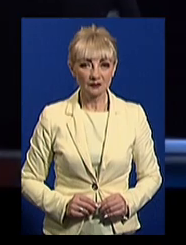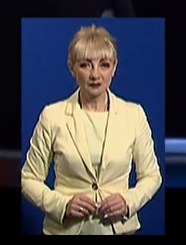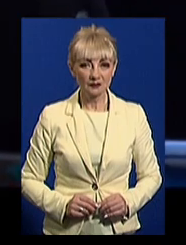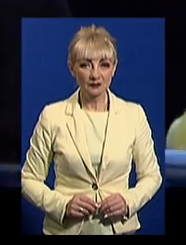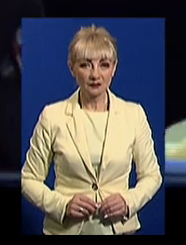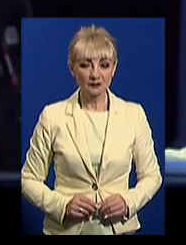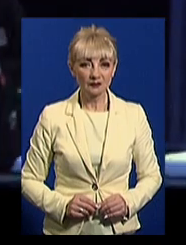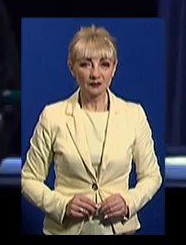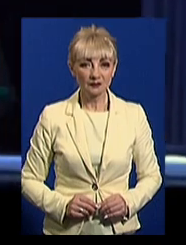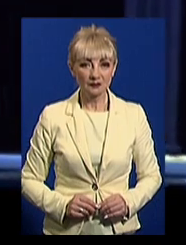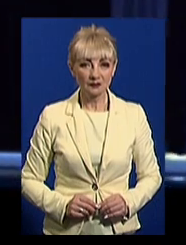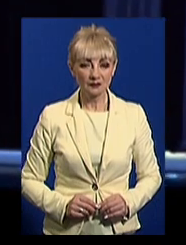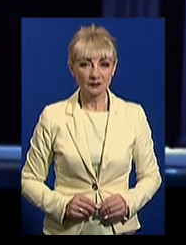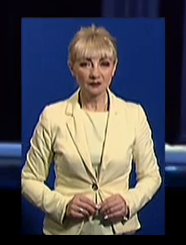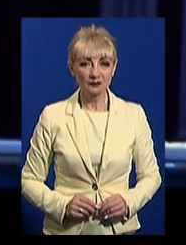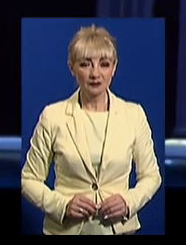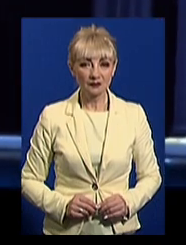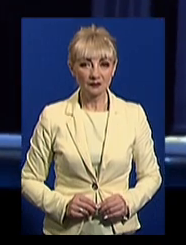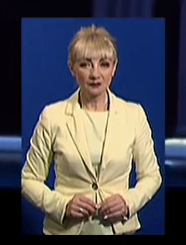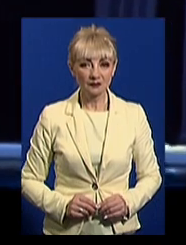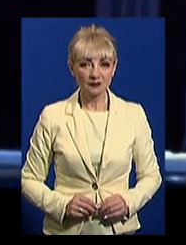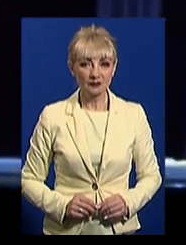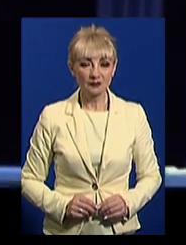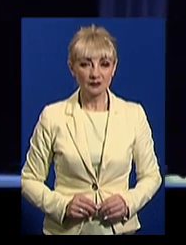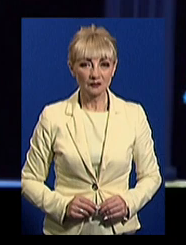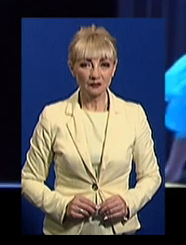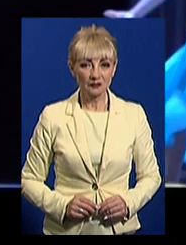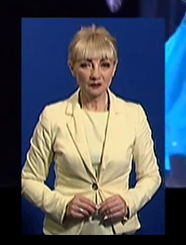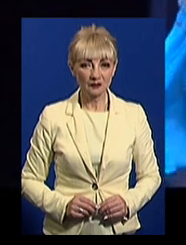Надія Шостак, Юлія Бондарева, Антон Калита. Новини у Йогохарків.